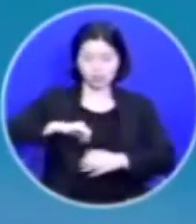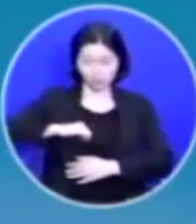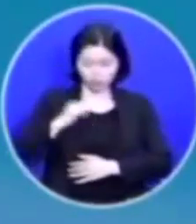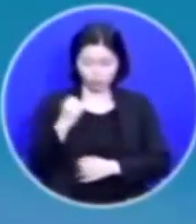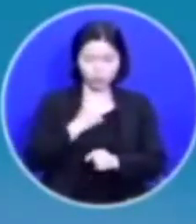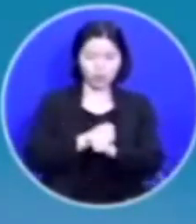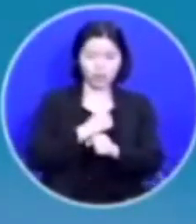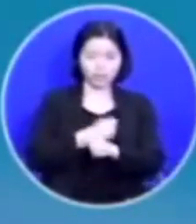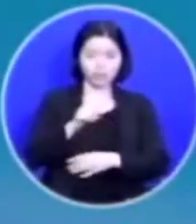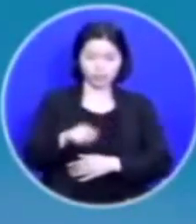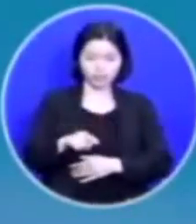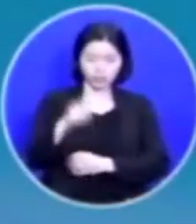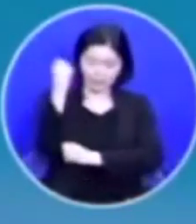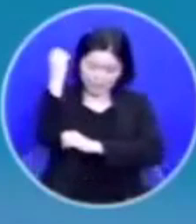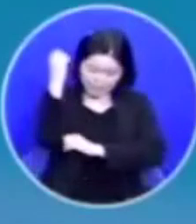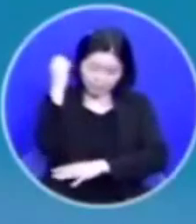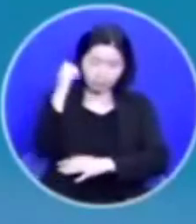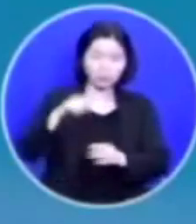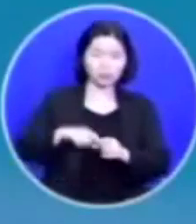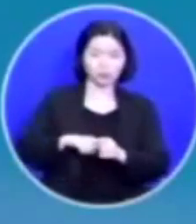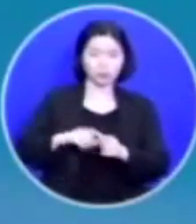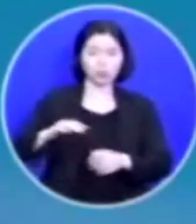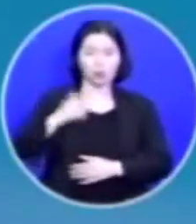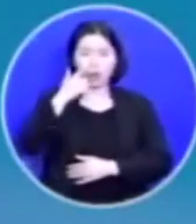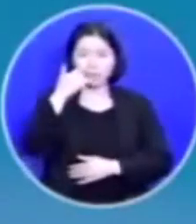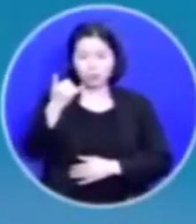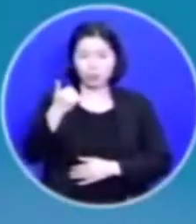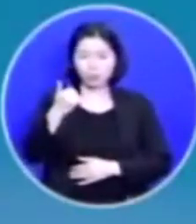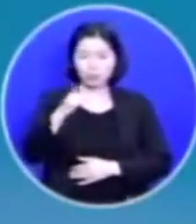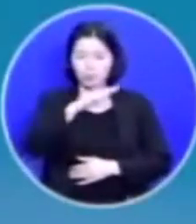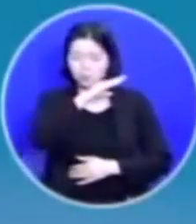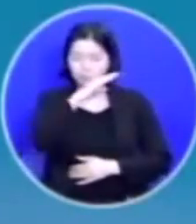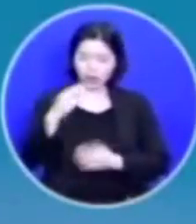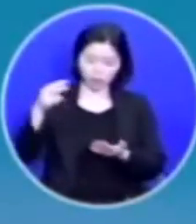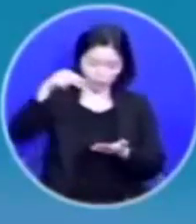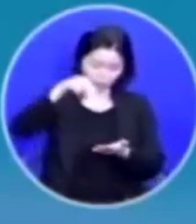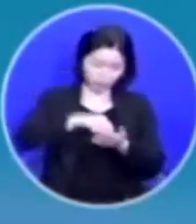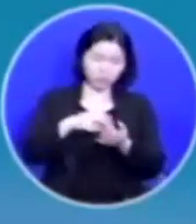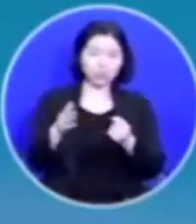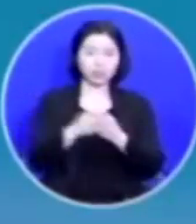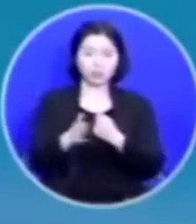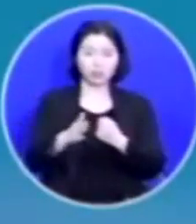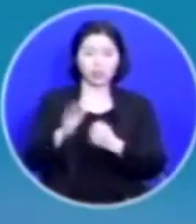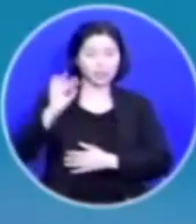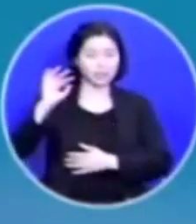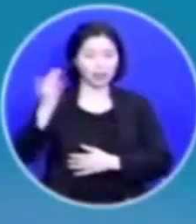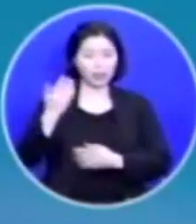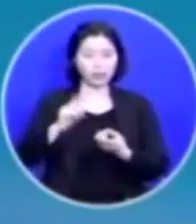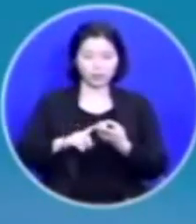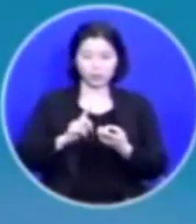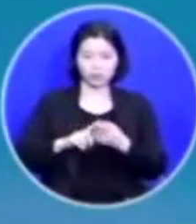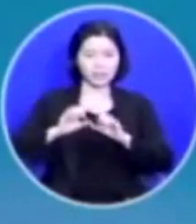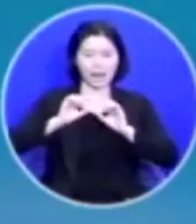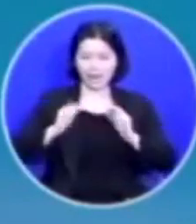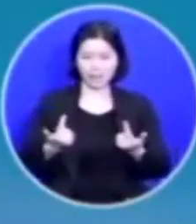근본적으로 부모님이 바로 섰기 때문에 되어지는 일이 아닙니다